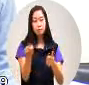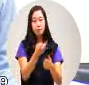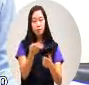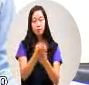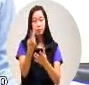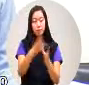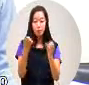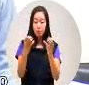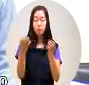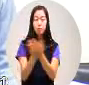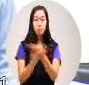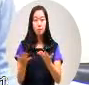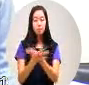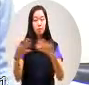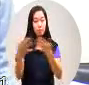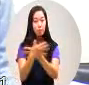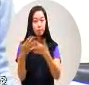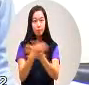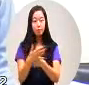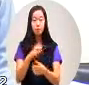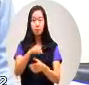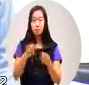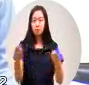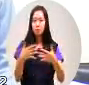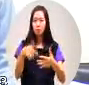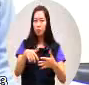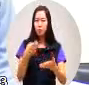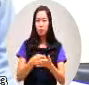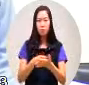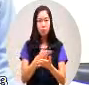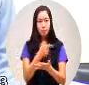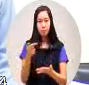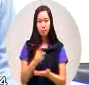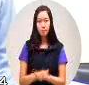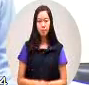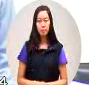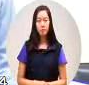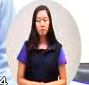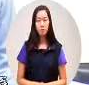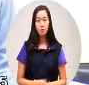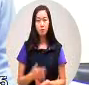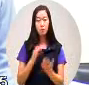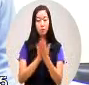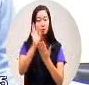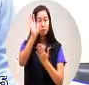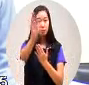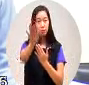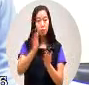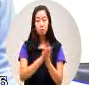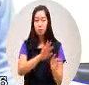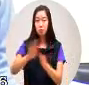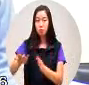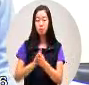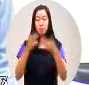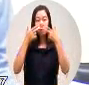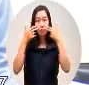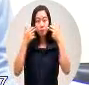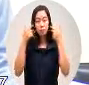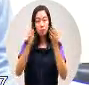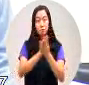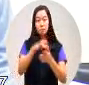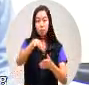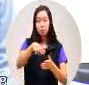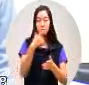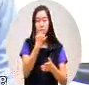做讨论这个问题太严重了那么将来呢除了原住民地区以外呢有